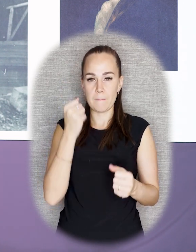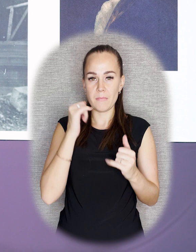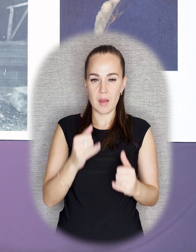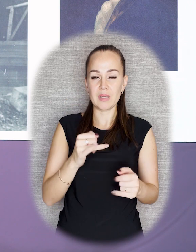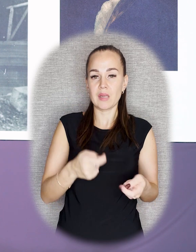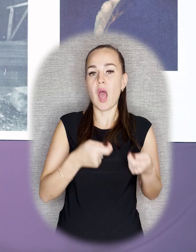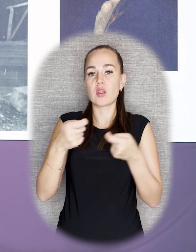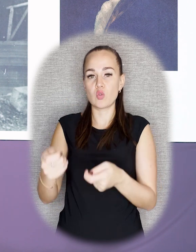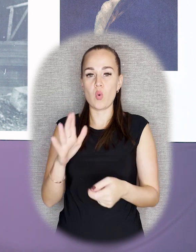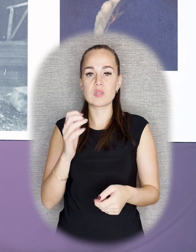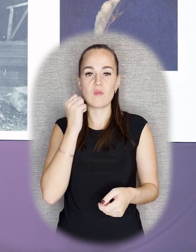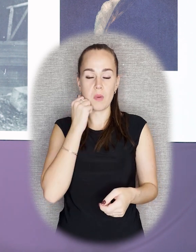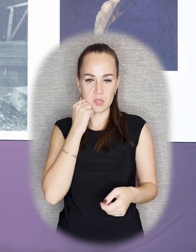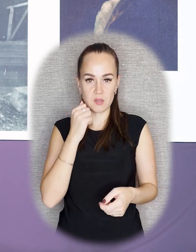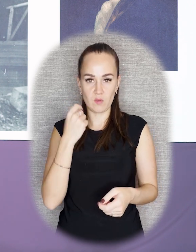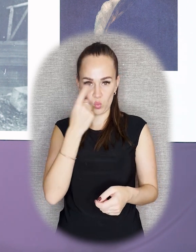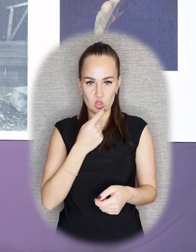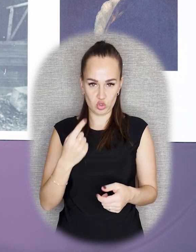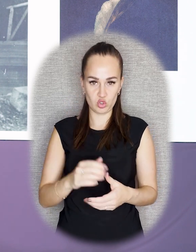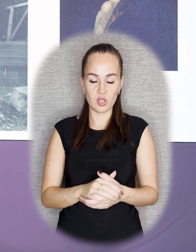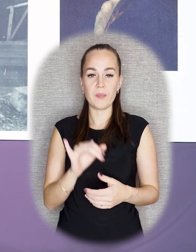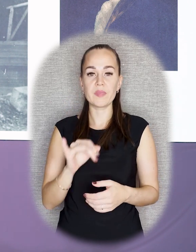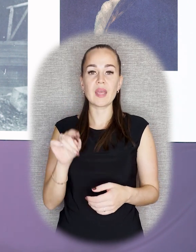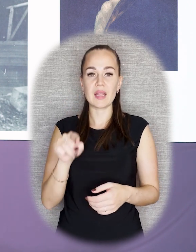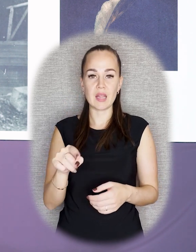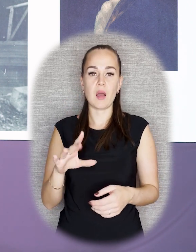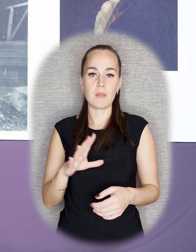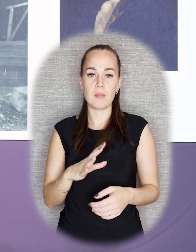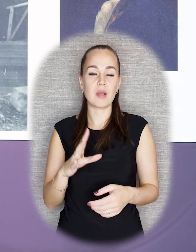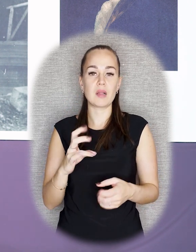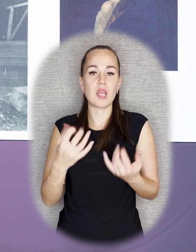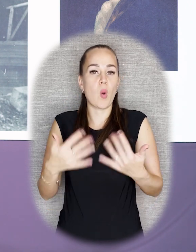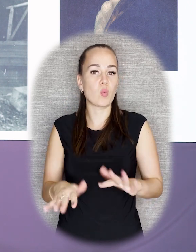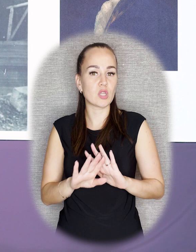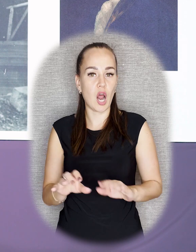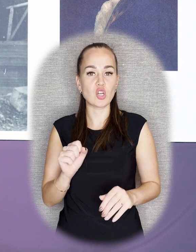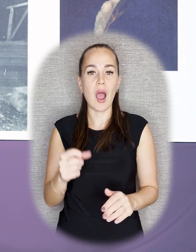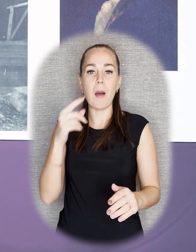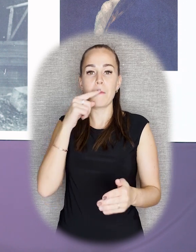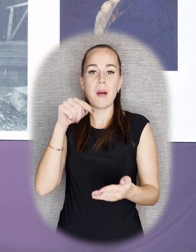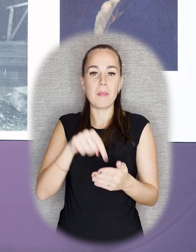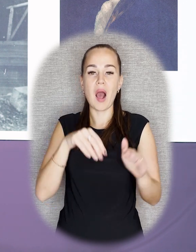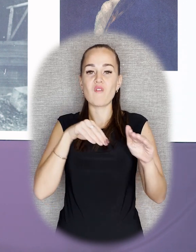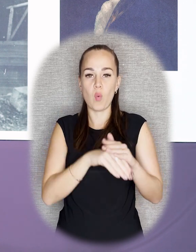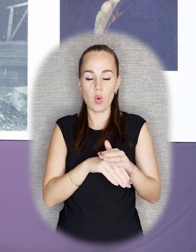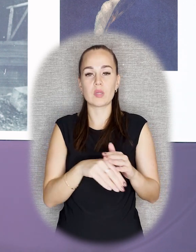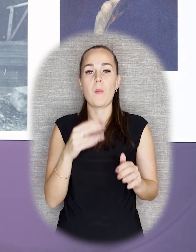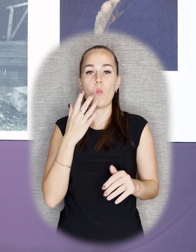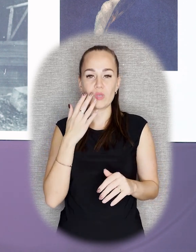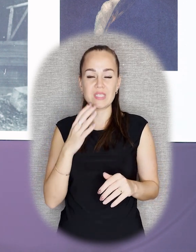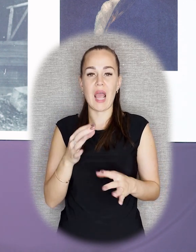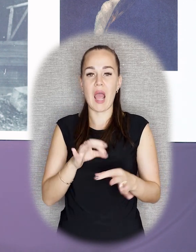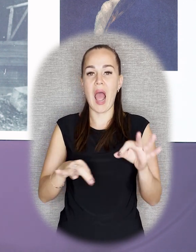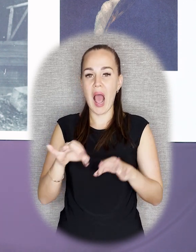Москве памятник Радищеву тоже был открыт. И там он не был утрачен, а попал в фонды музея архитектуры имени Щусева,